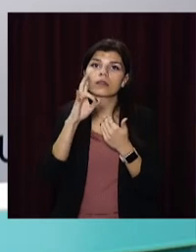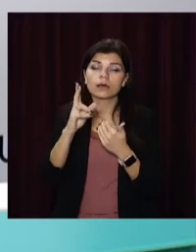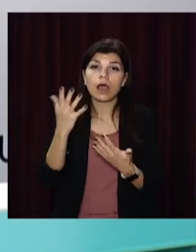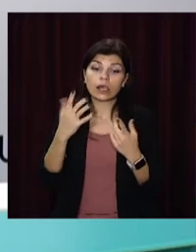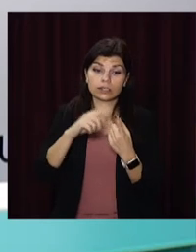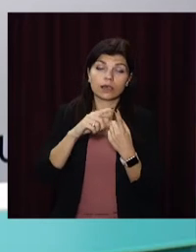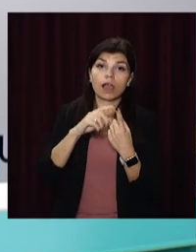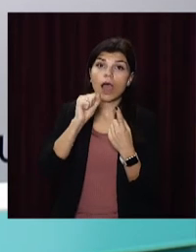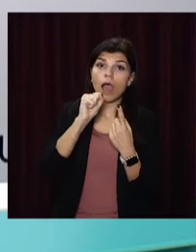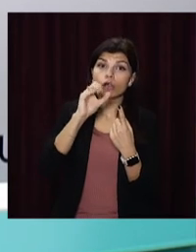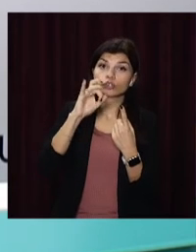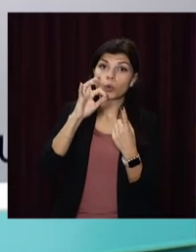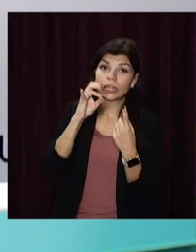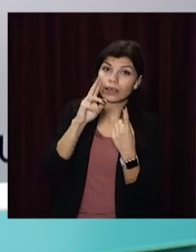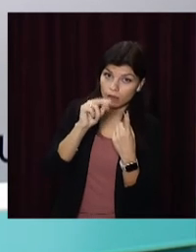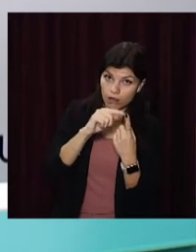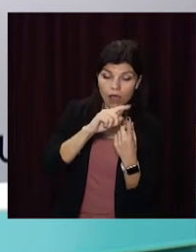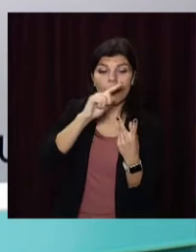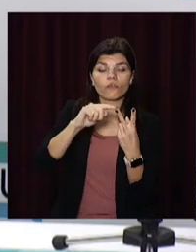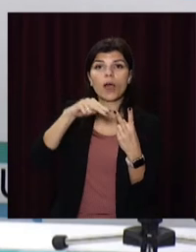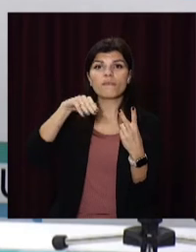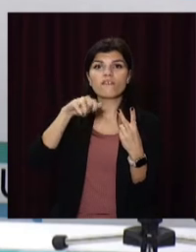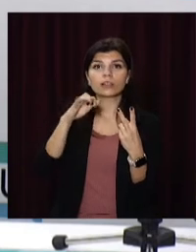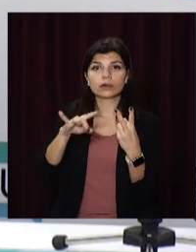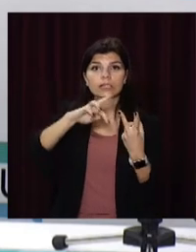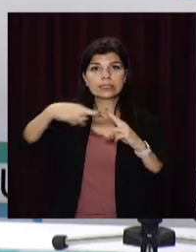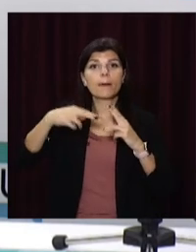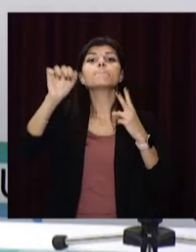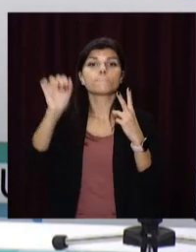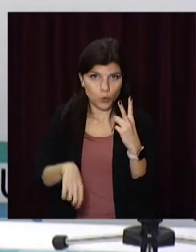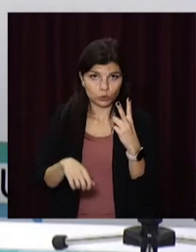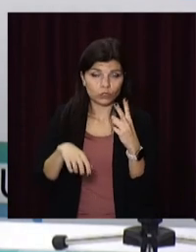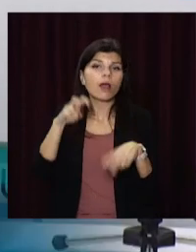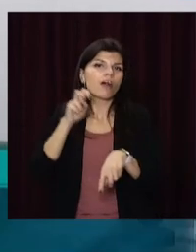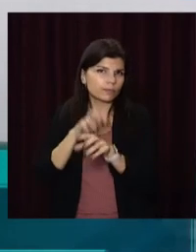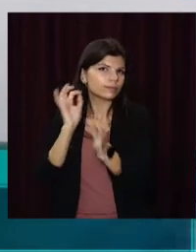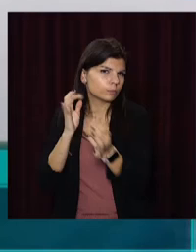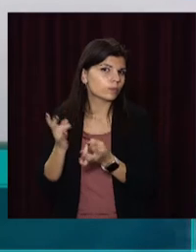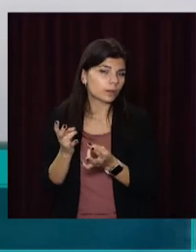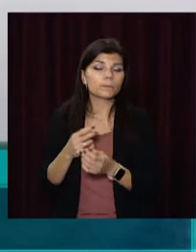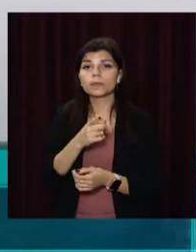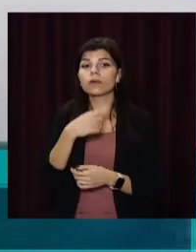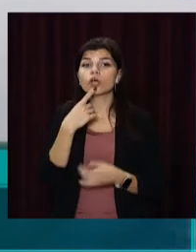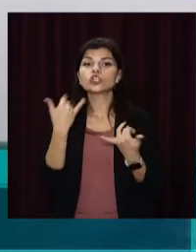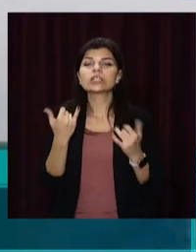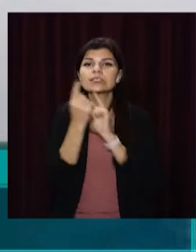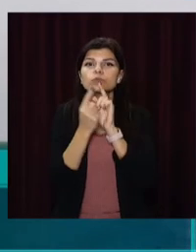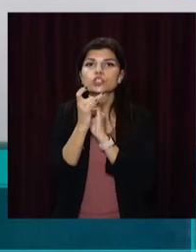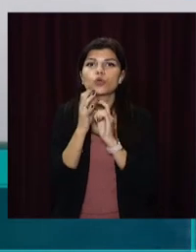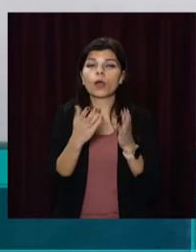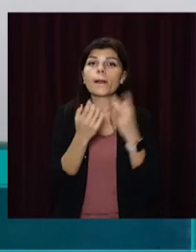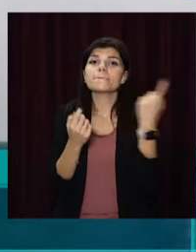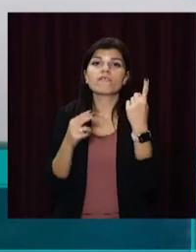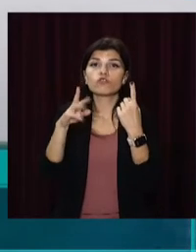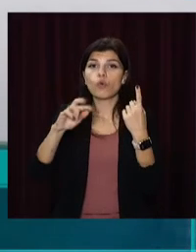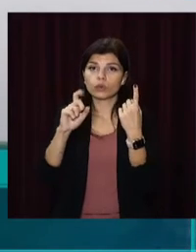доза зроблена AstraZeneca, можливо зробити другу дозу Pfizer. Зараз змінилися немножко сроки ревакцинації. Тобто перву